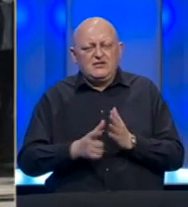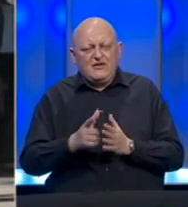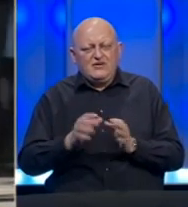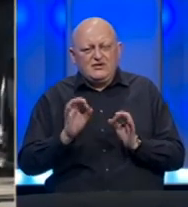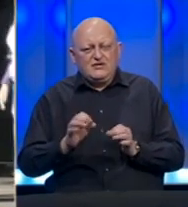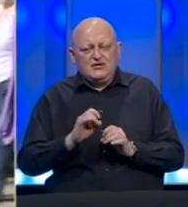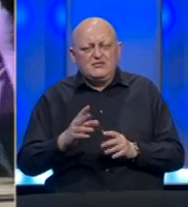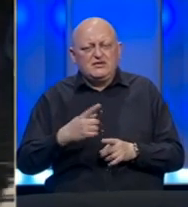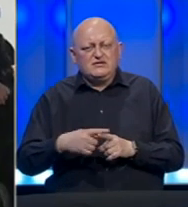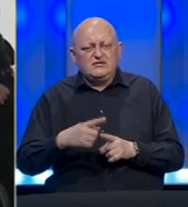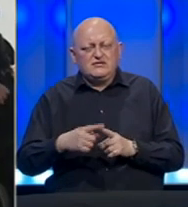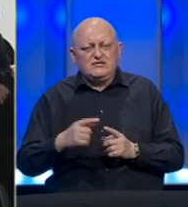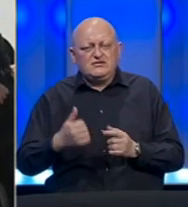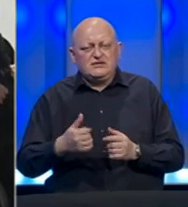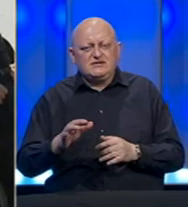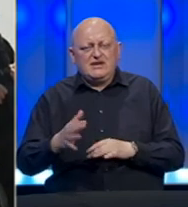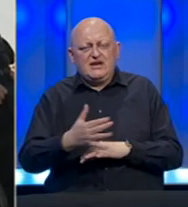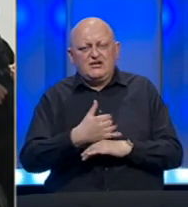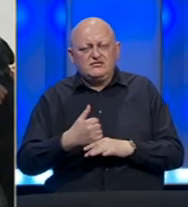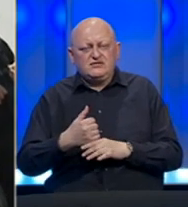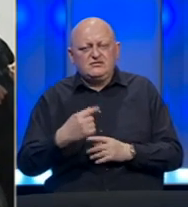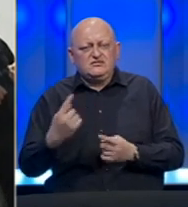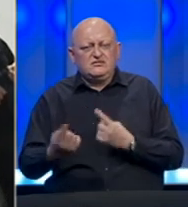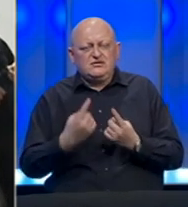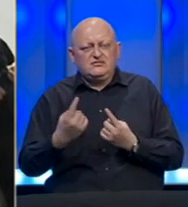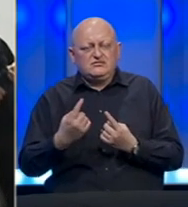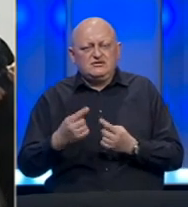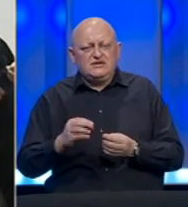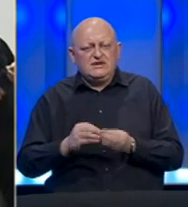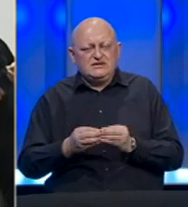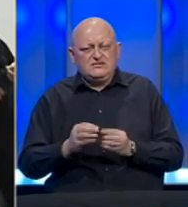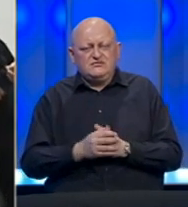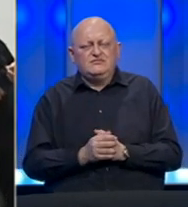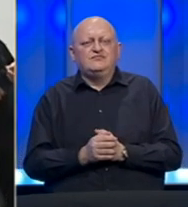bez obzira na postojeće ekonomske posljedice aktuelne krize.